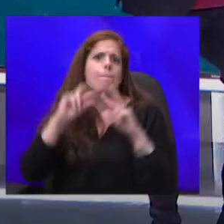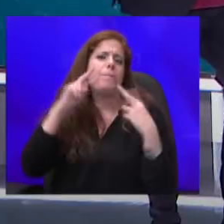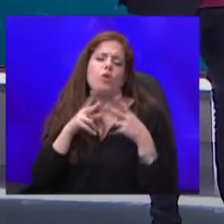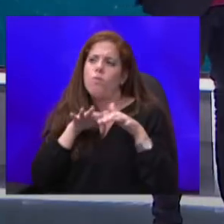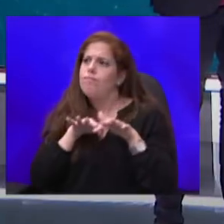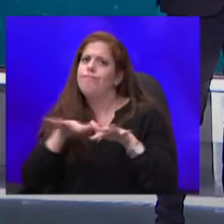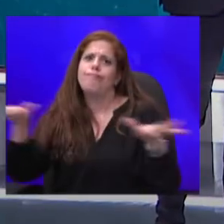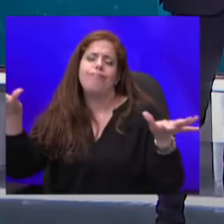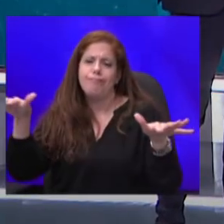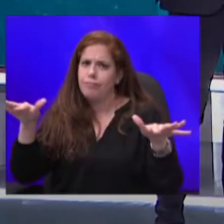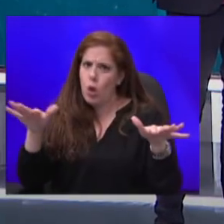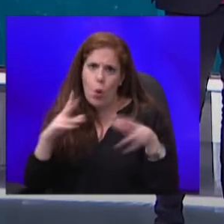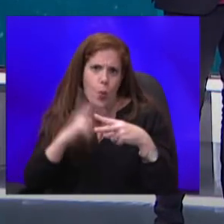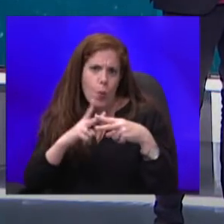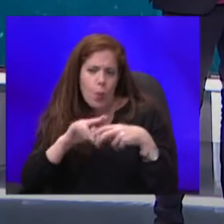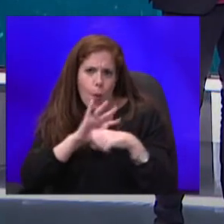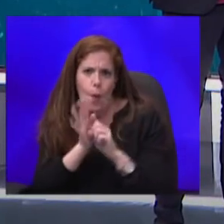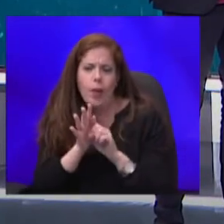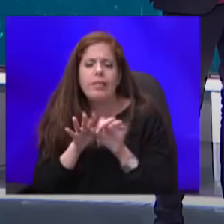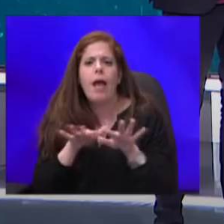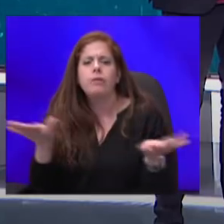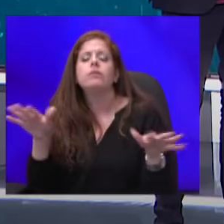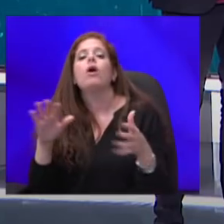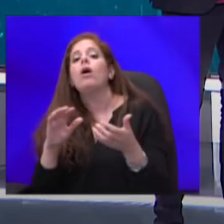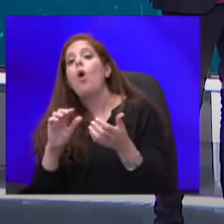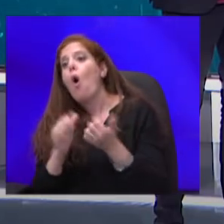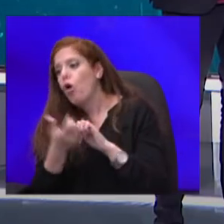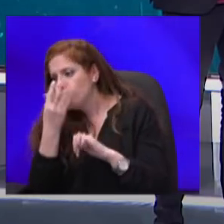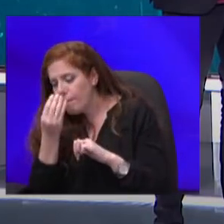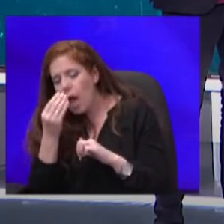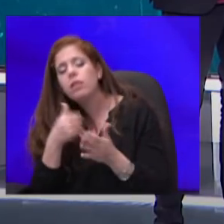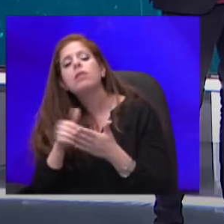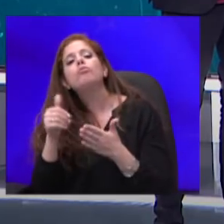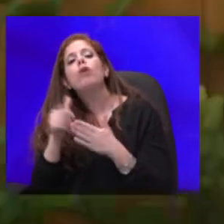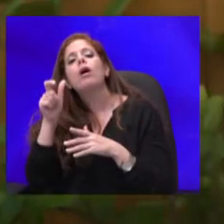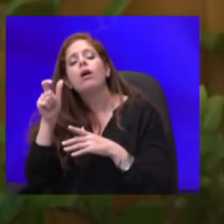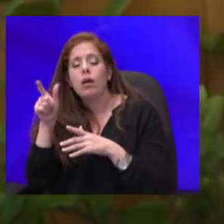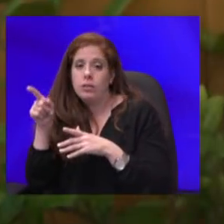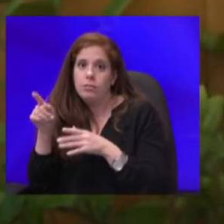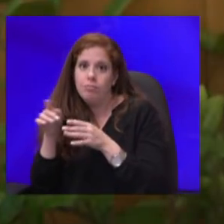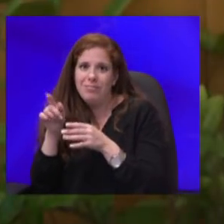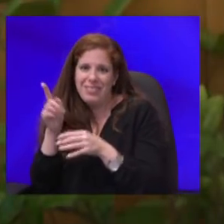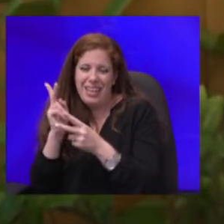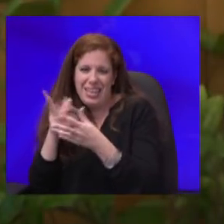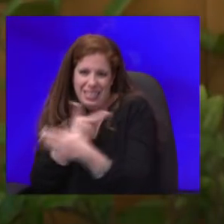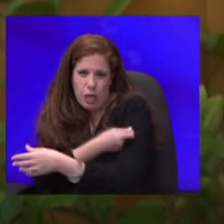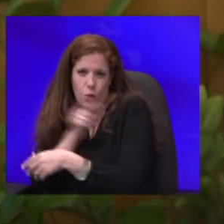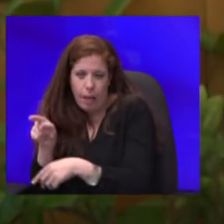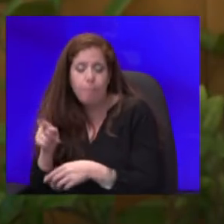שפת יהיה מי שיתפל, נמשיך עם מרותקי הבית, שהם חולים שבאמת נמצאים